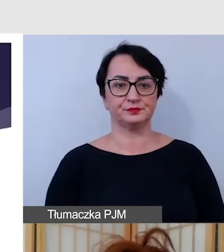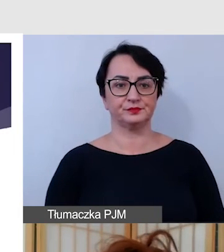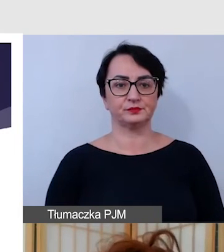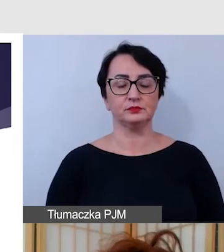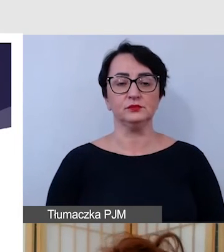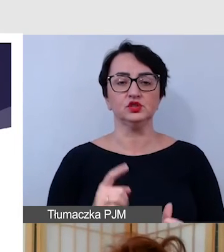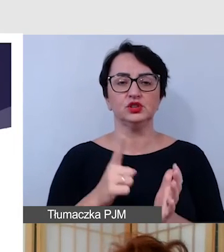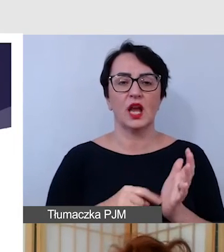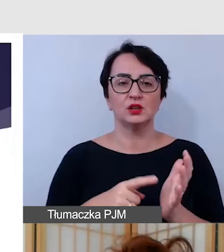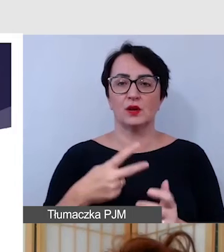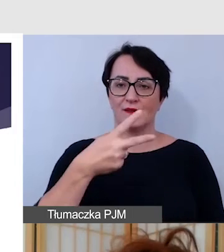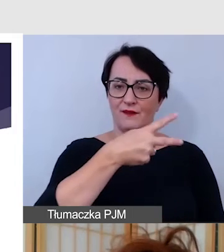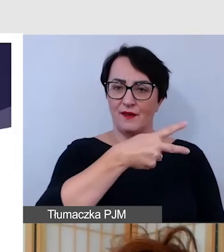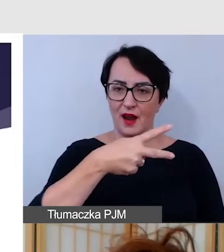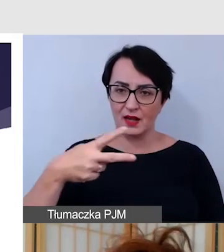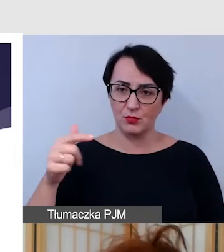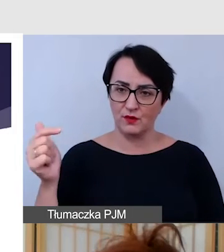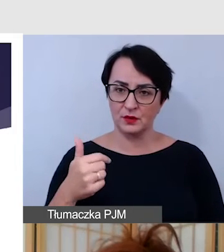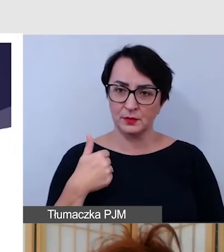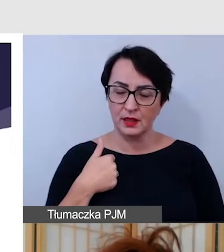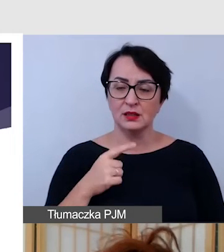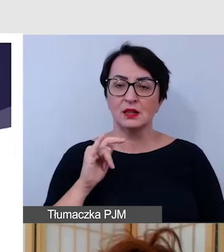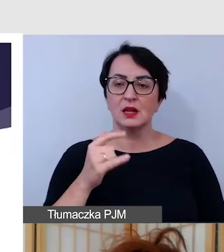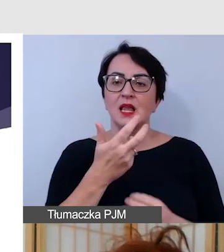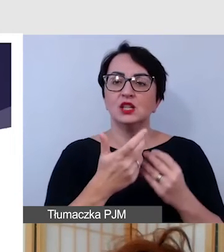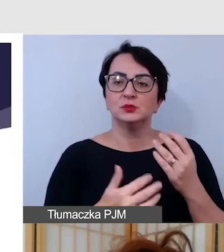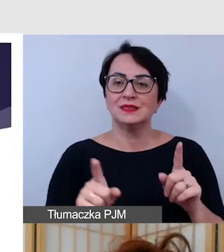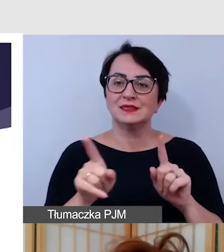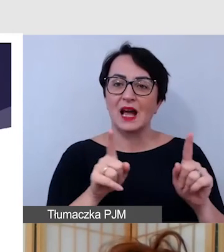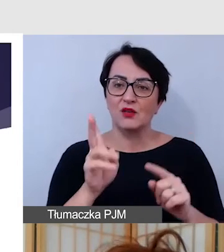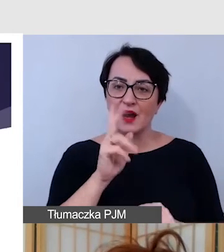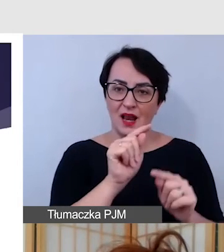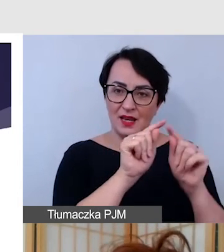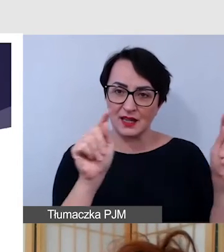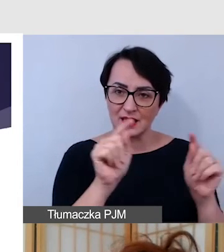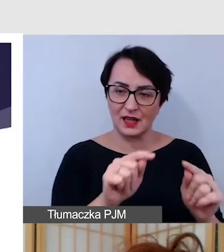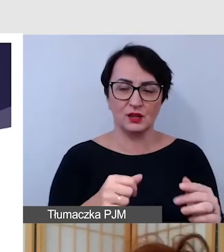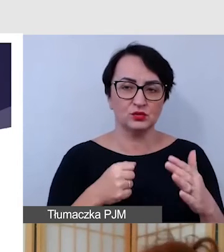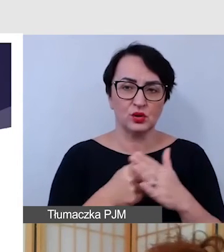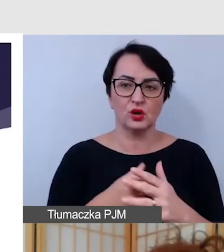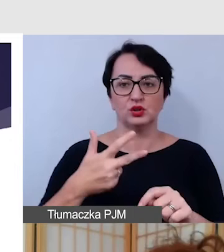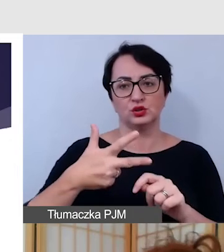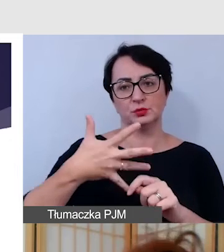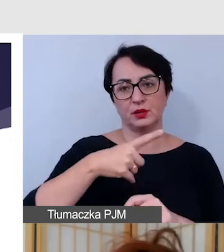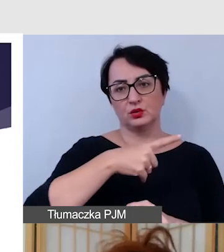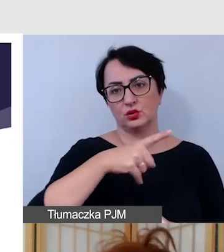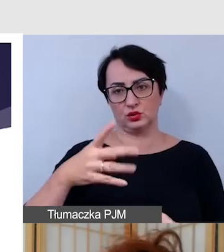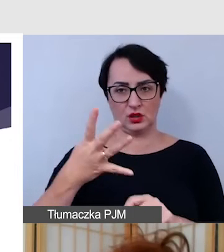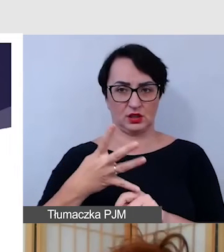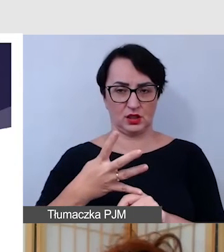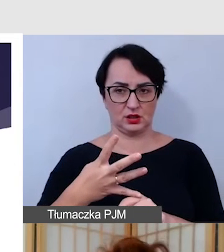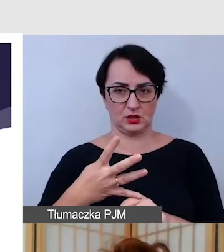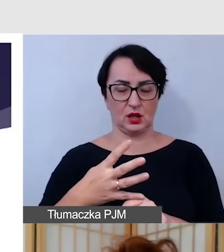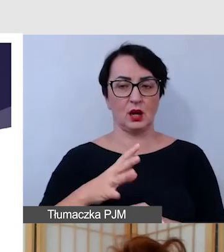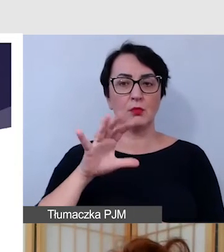stosujemy dwie linijki i ograniczamy liczbę znaków w każdej linijce między 35 a 40, ponieważ to